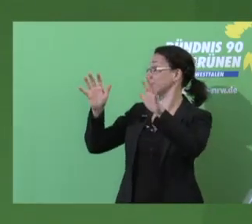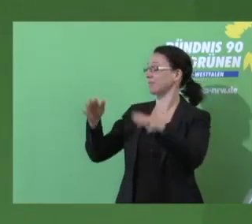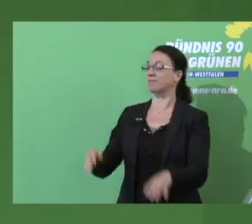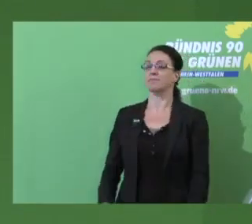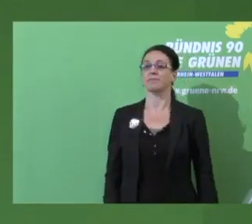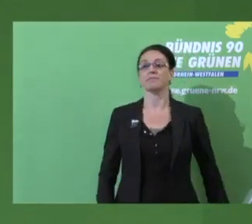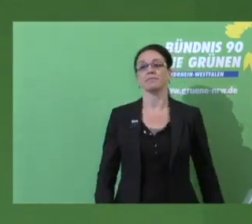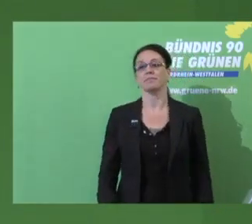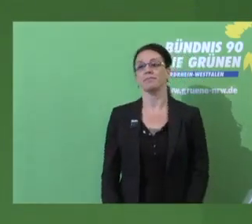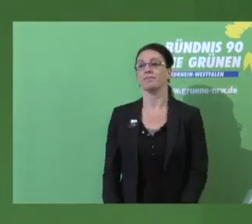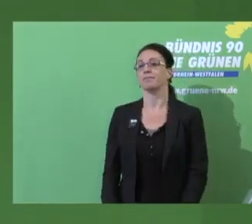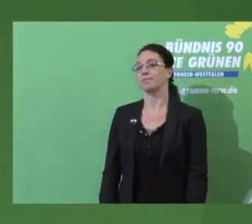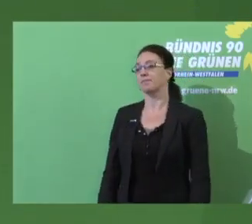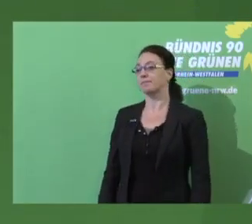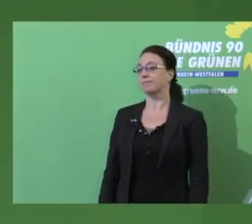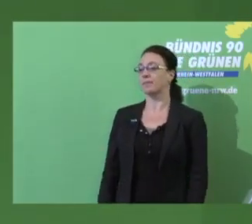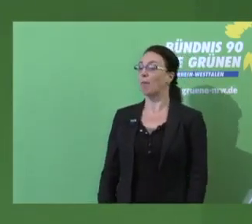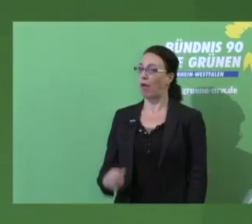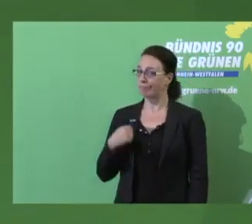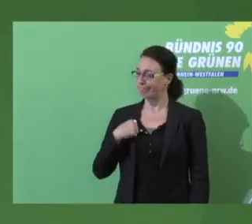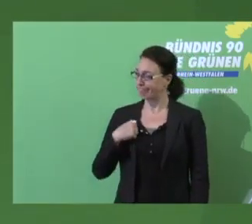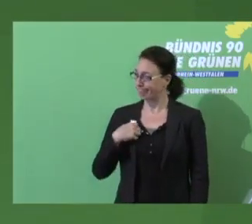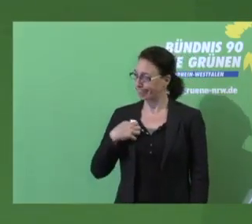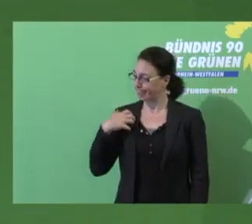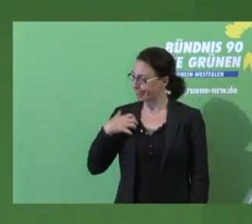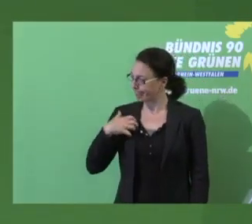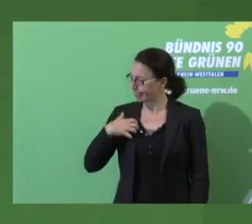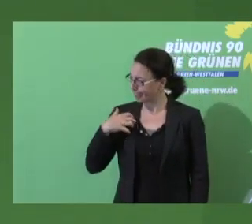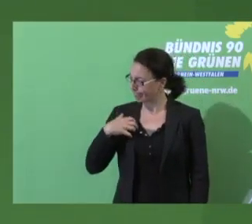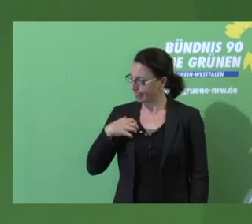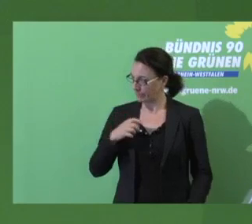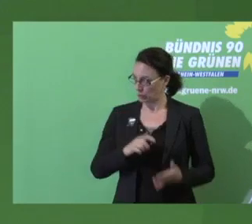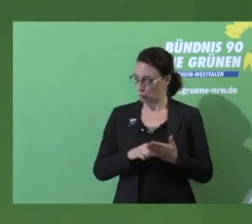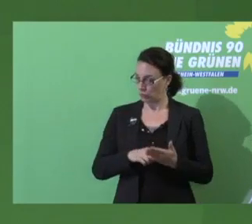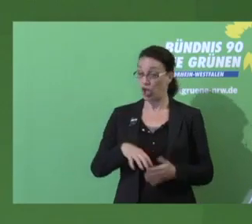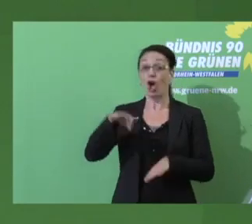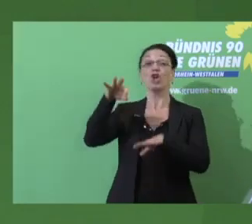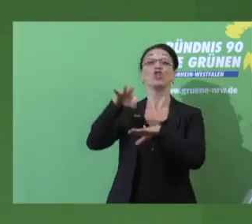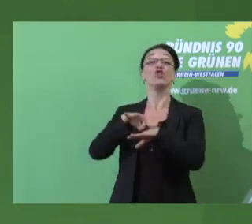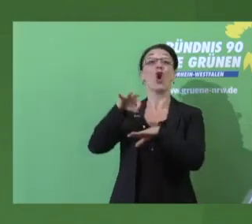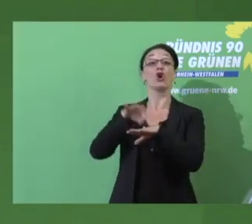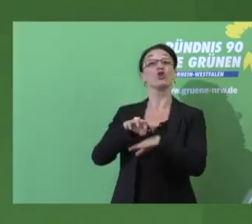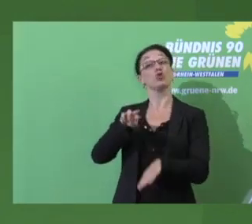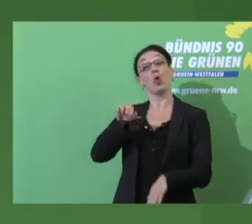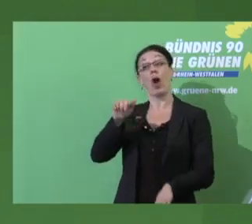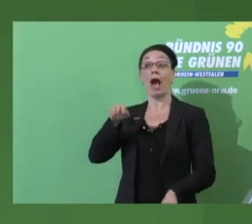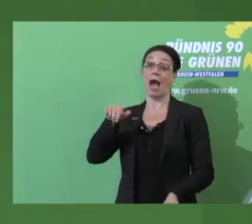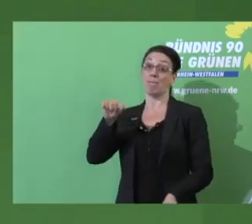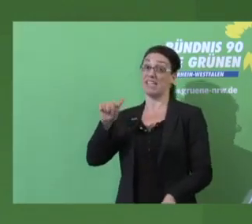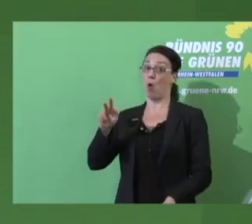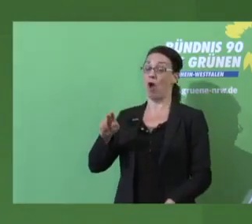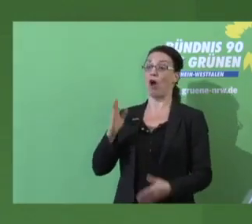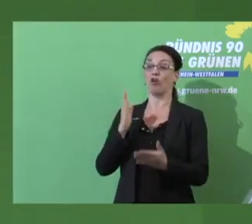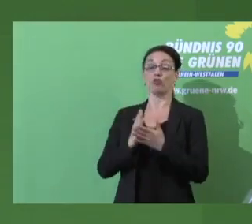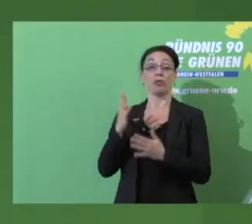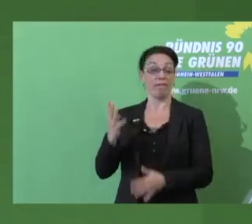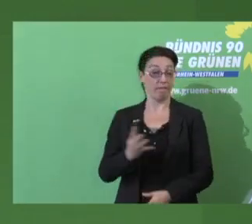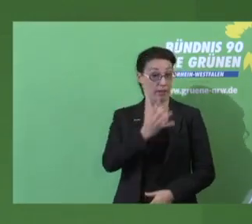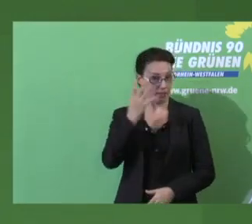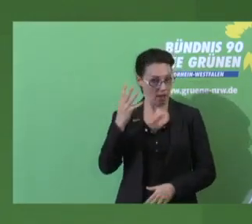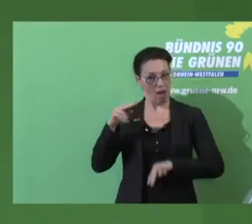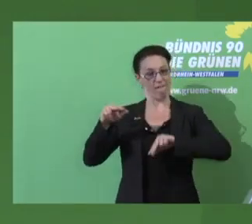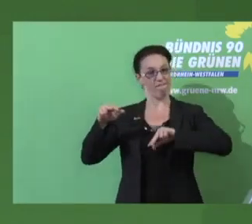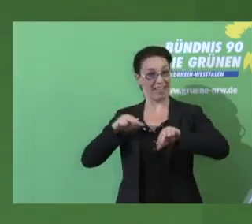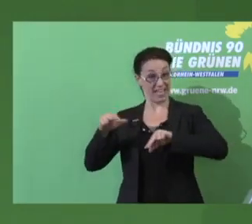Was mich aber dann doch ärgert ist, dass ein Doktor Ramsauer auch nach vier Jahren Verkehrsminister-Dasein